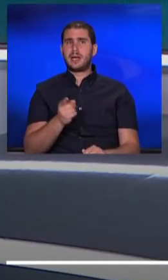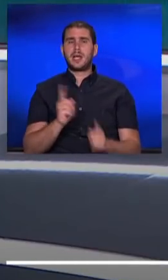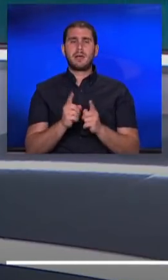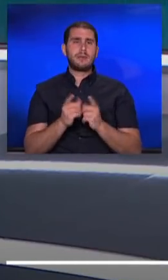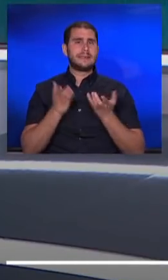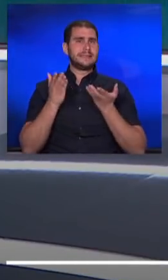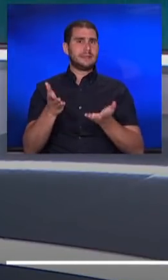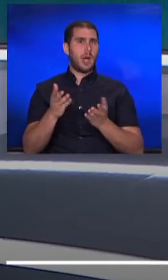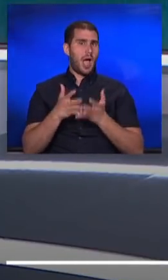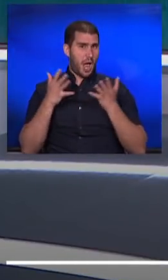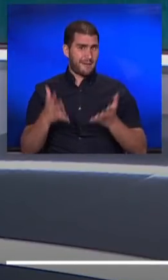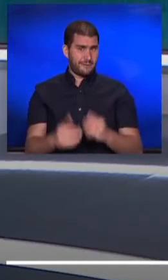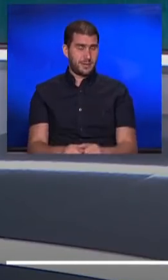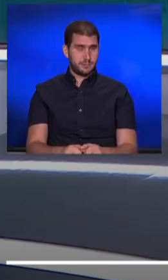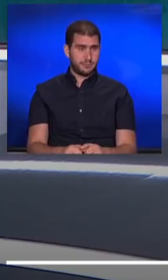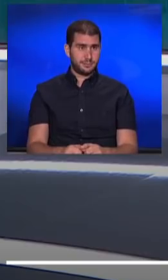נרחב יותר?